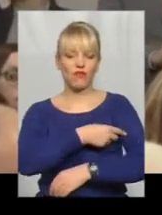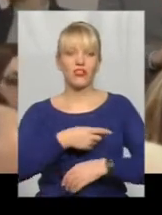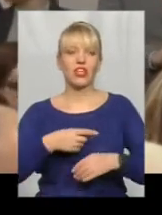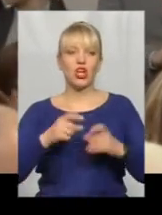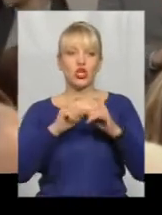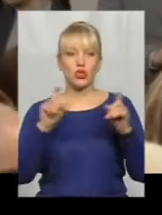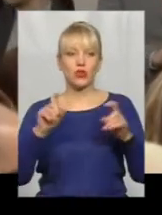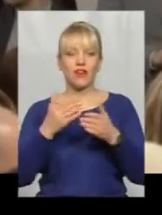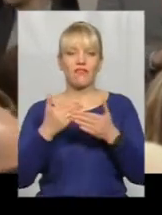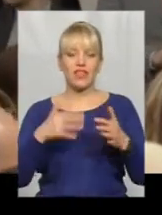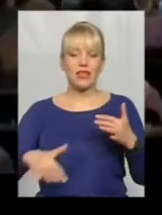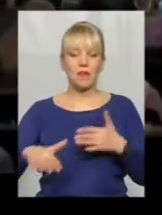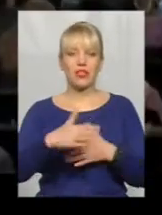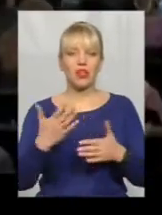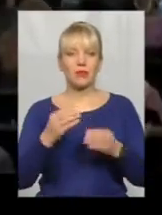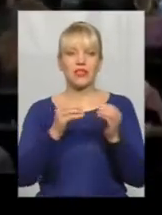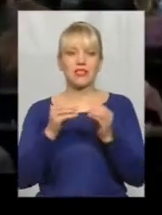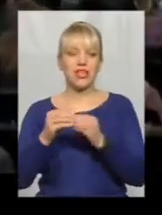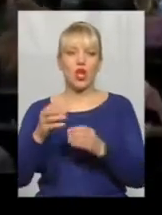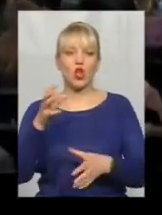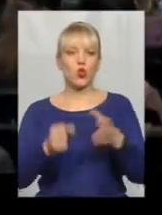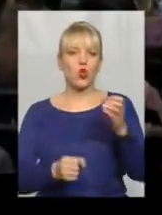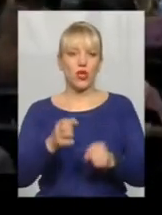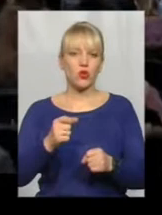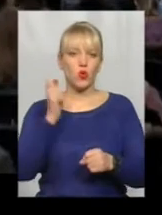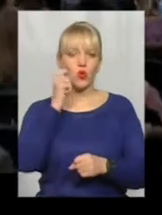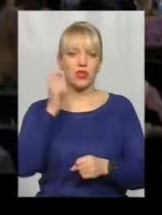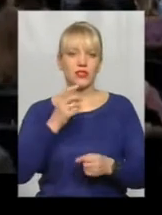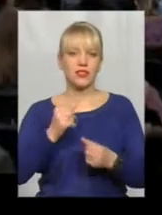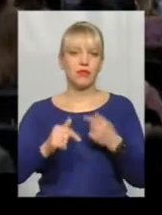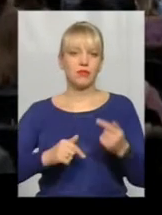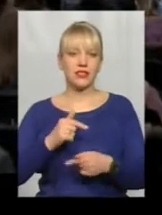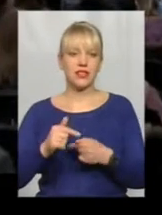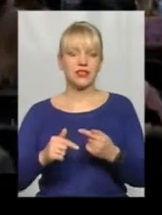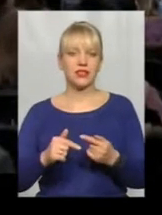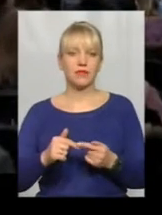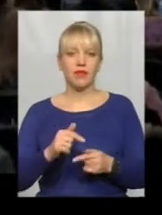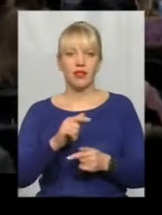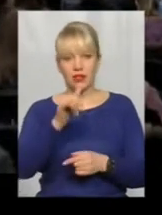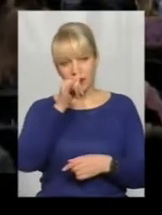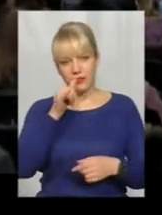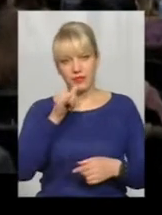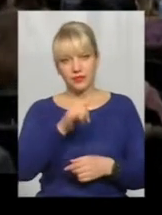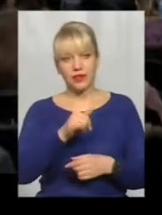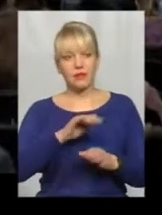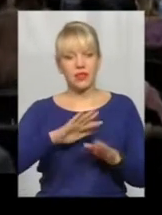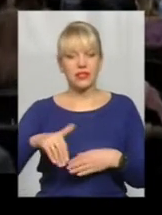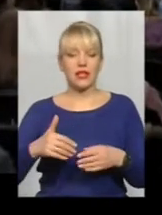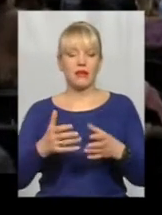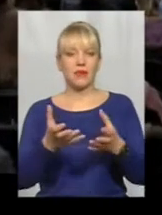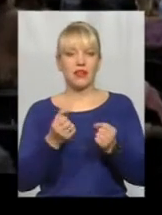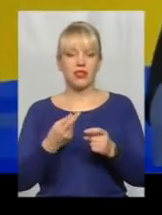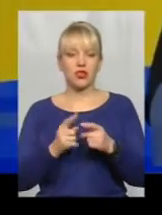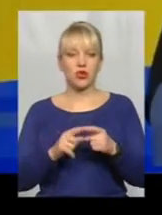вони вже десятиліттями доять український бізнес. На пушечний вистріл після прийняття цього